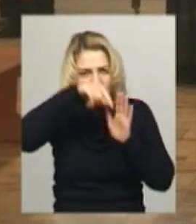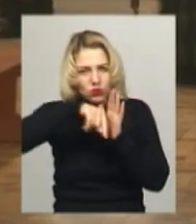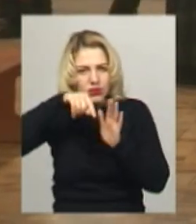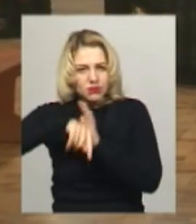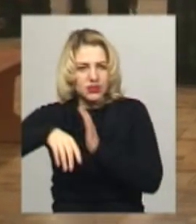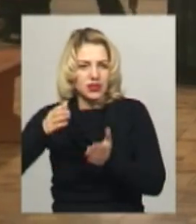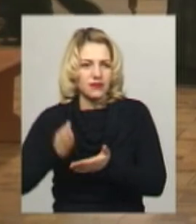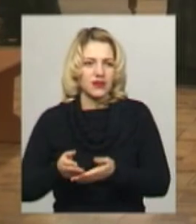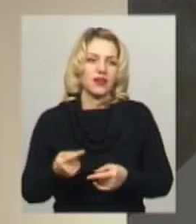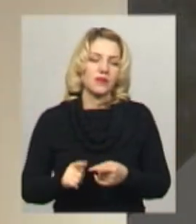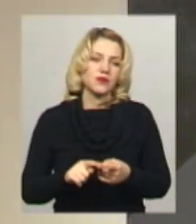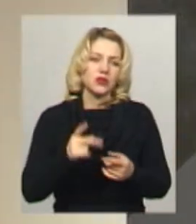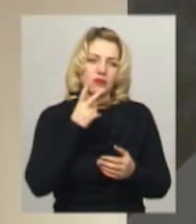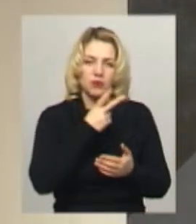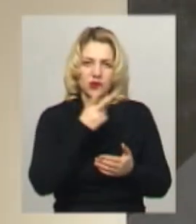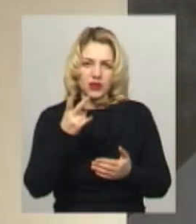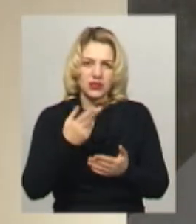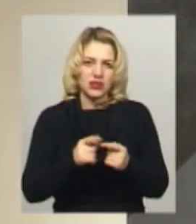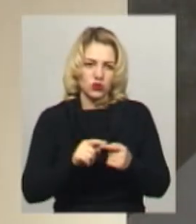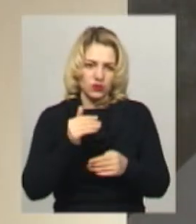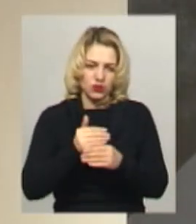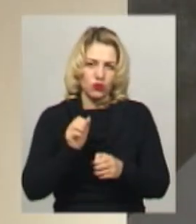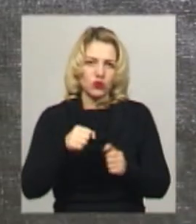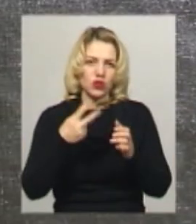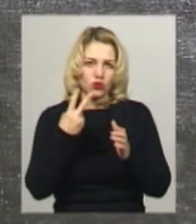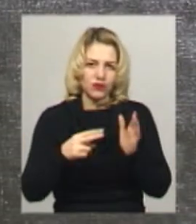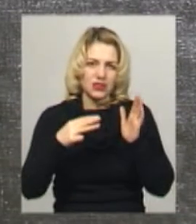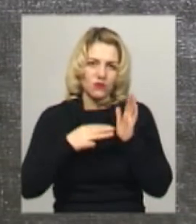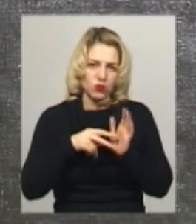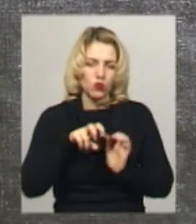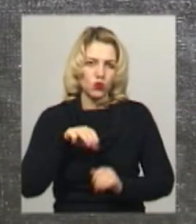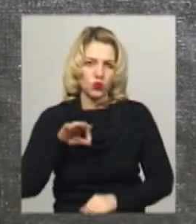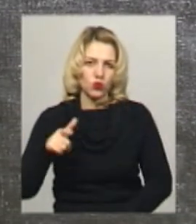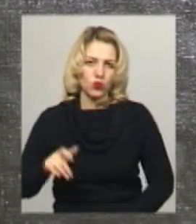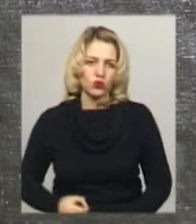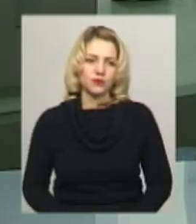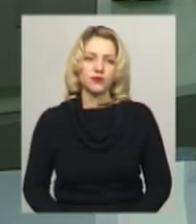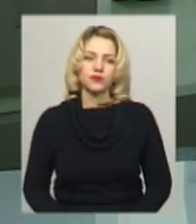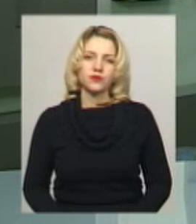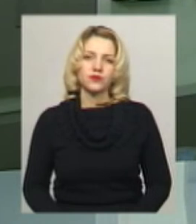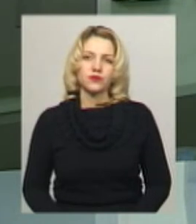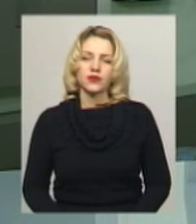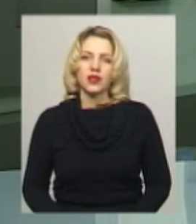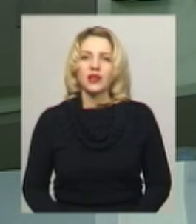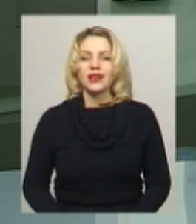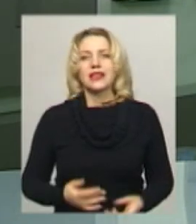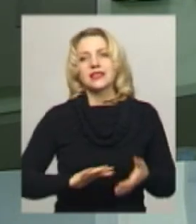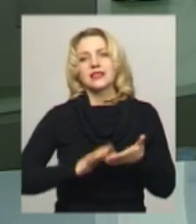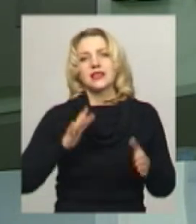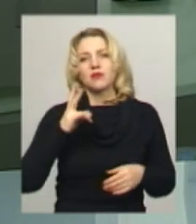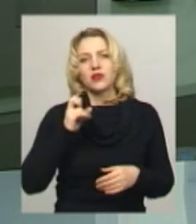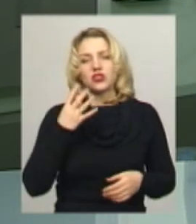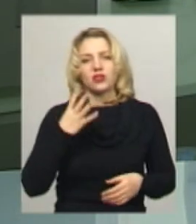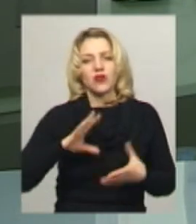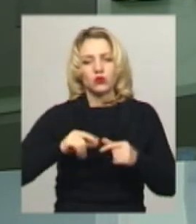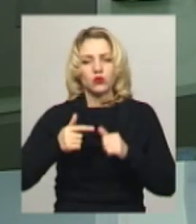експозицію можна до 28 лютого. Тетяна Ворожцова, Віктор Кривий, Новини, Поділля, Центр. «Сріблу» на четвертому